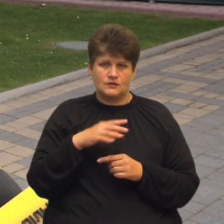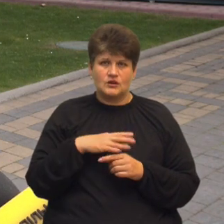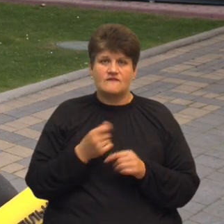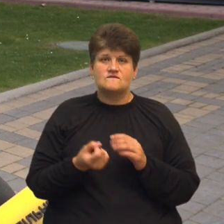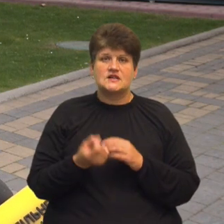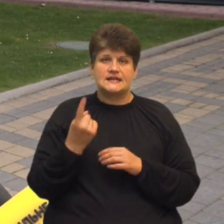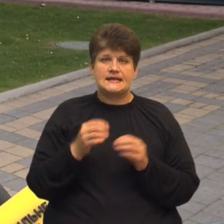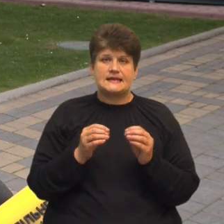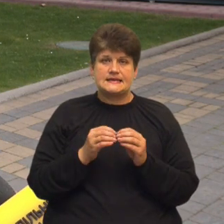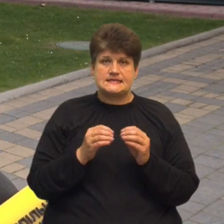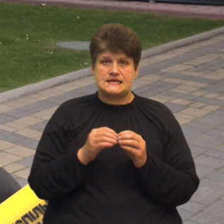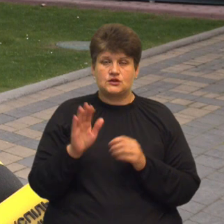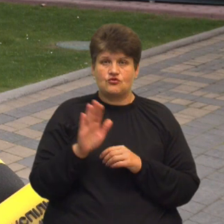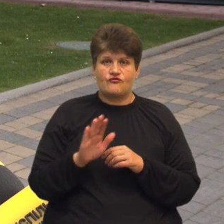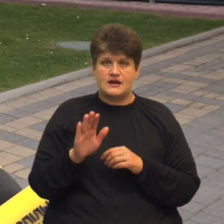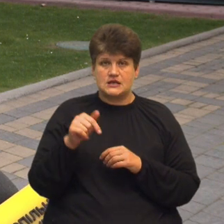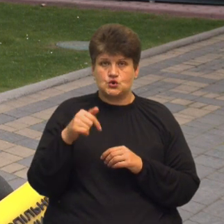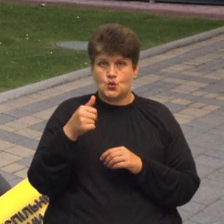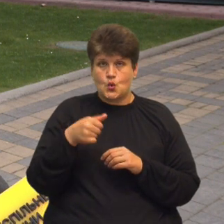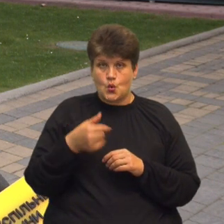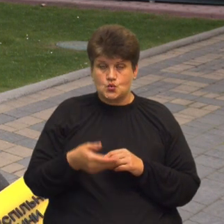вересня цього року.